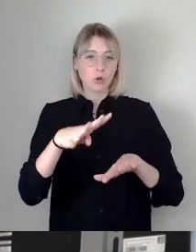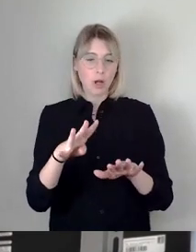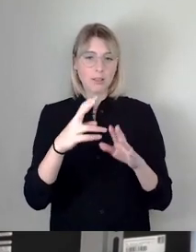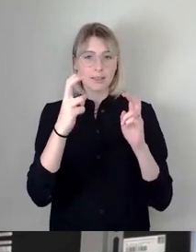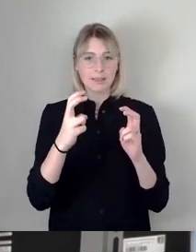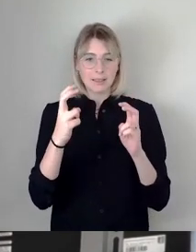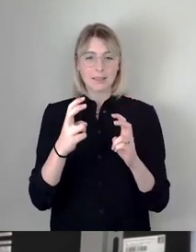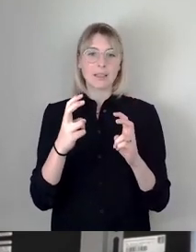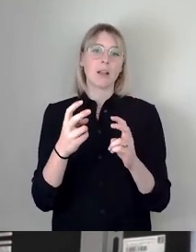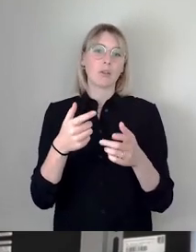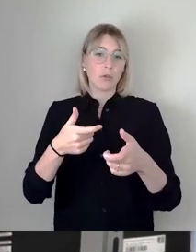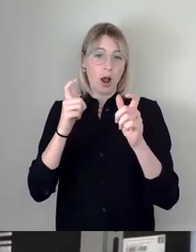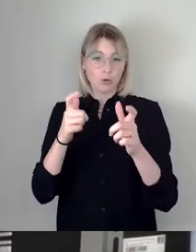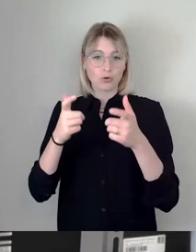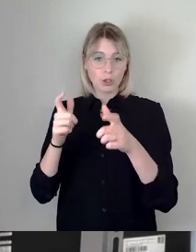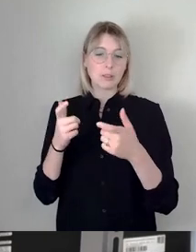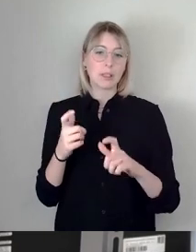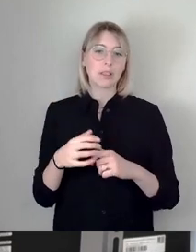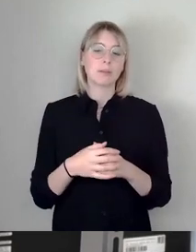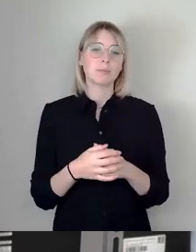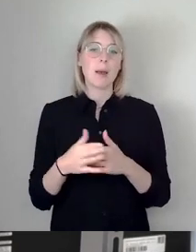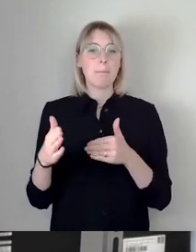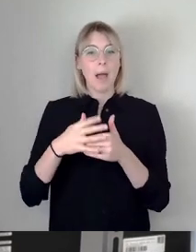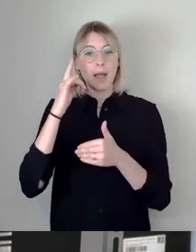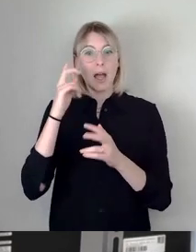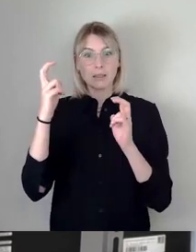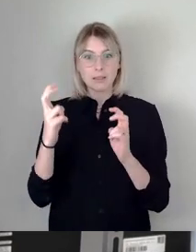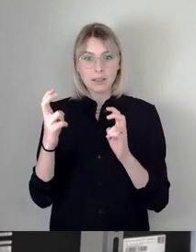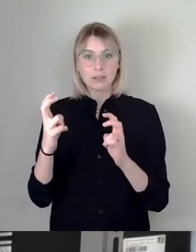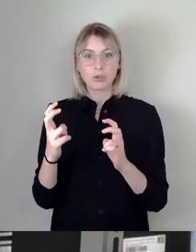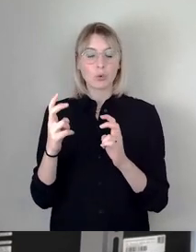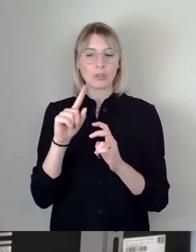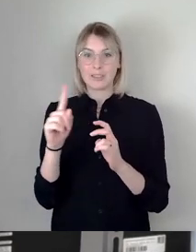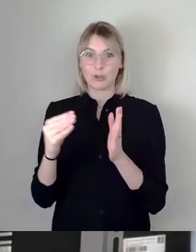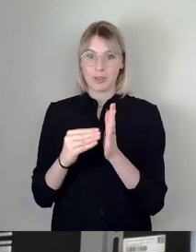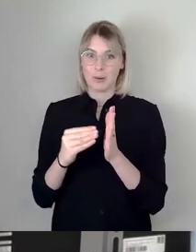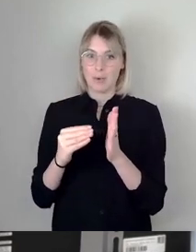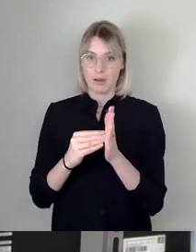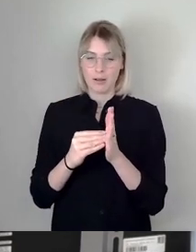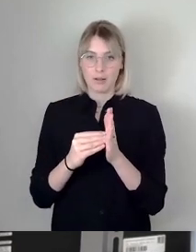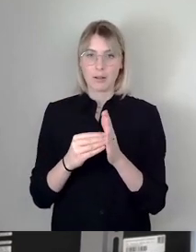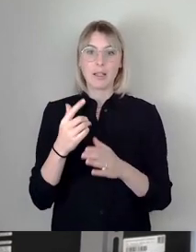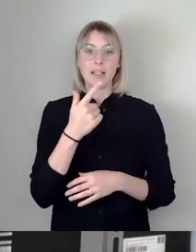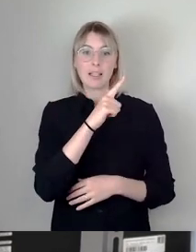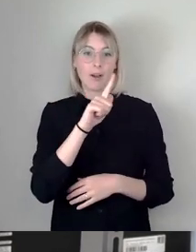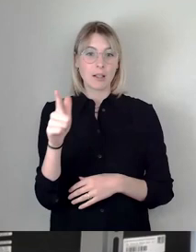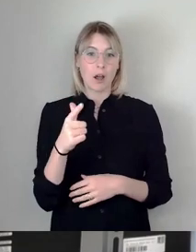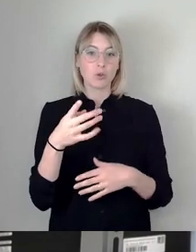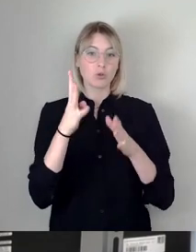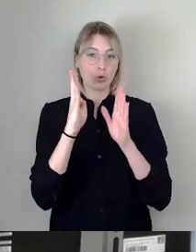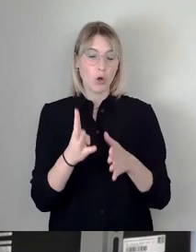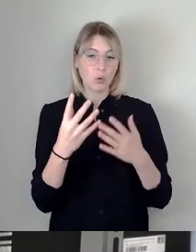Ausschüssen, die Beiratssitzungen nicht mitgerechnet, 2.910